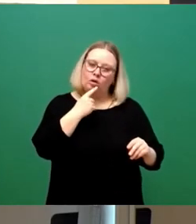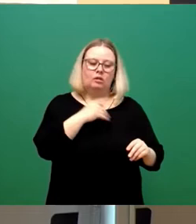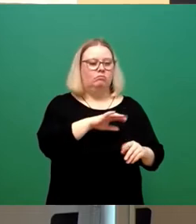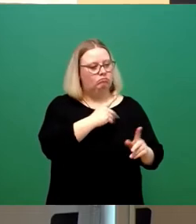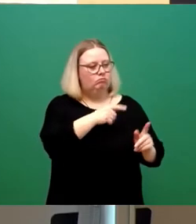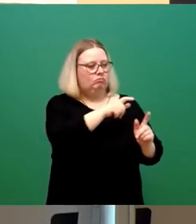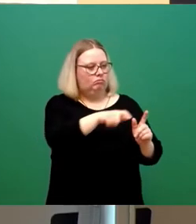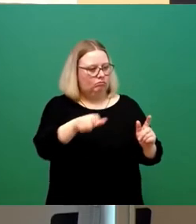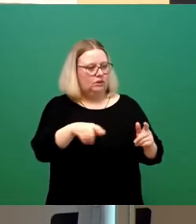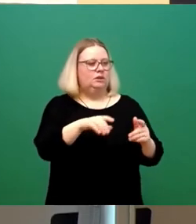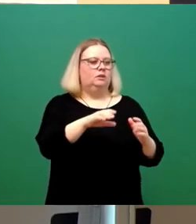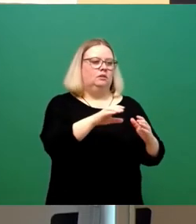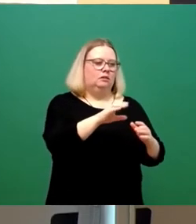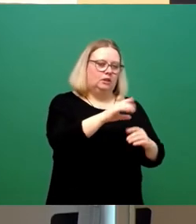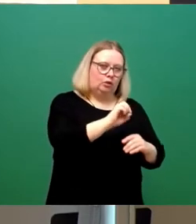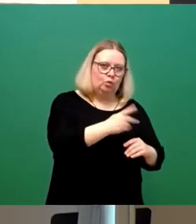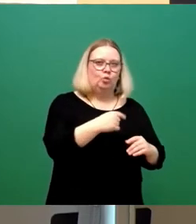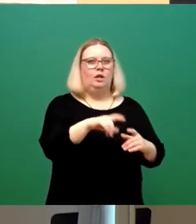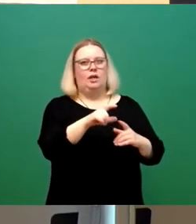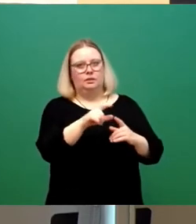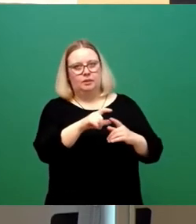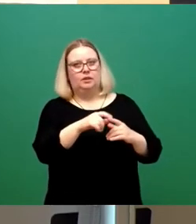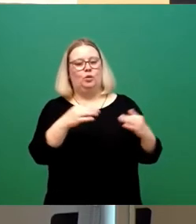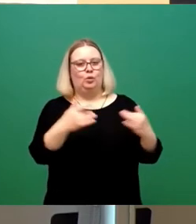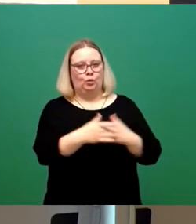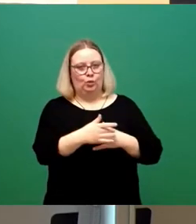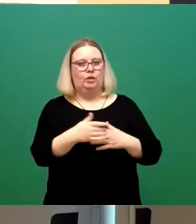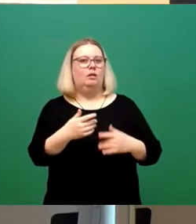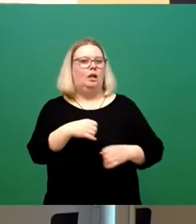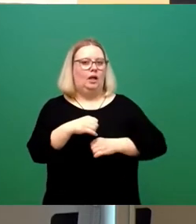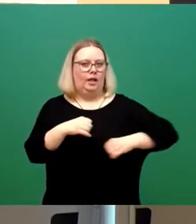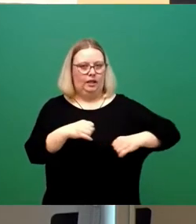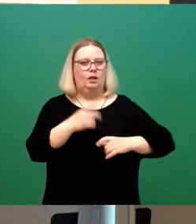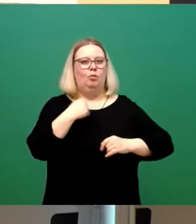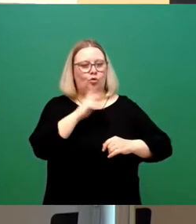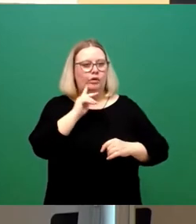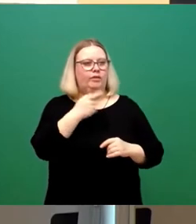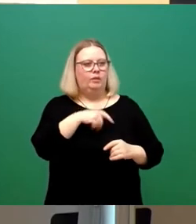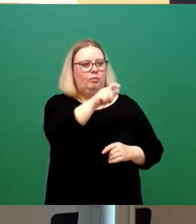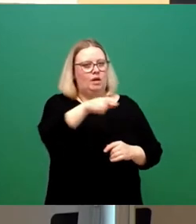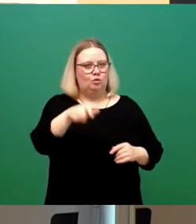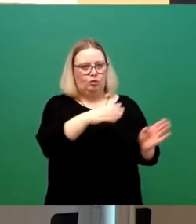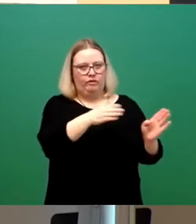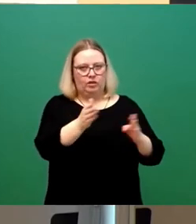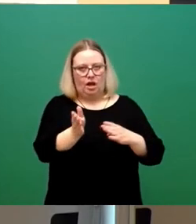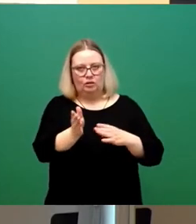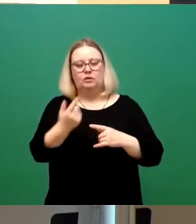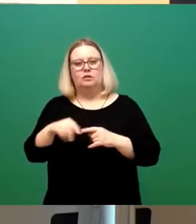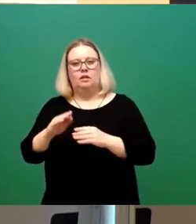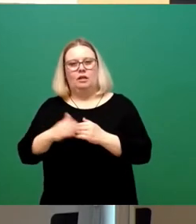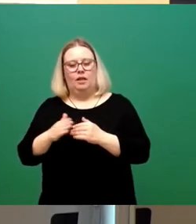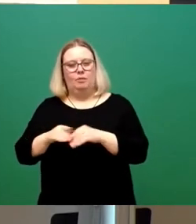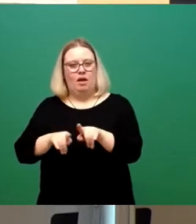CDU, SPD, Grüne und Linke mit ihrem schriftlich fixierten Deal zur Postenverteilung. Daneben in lauer Stellung die FDP